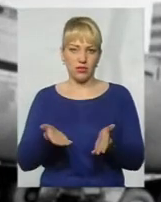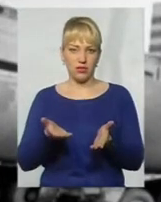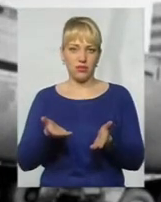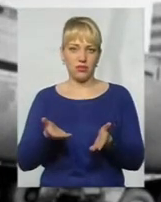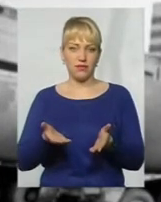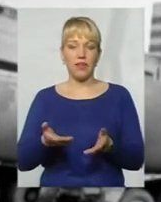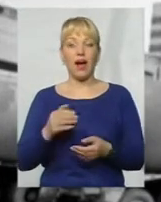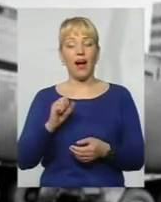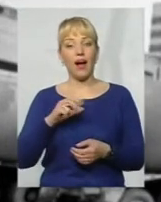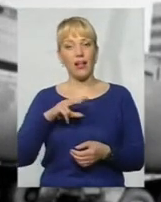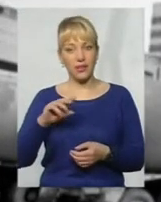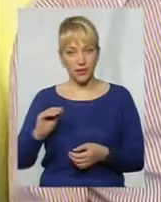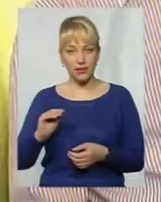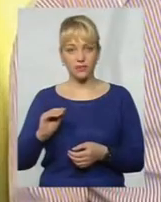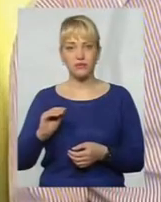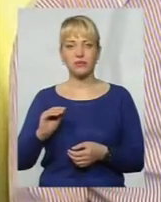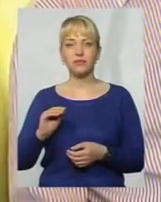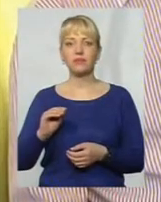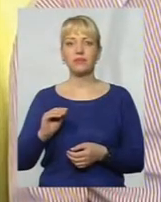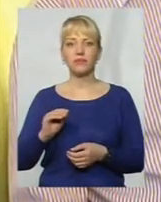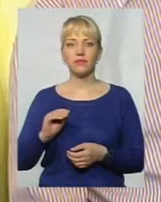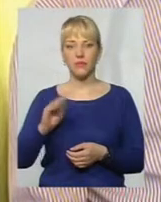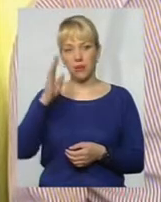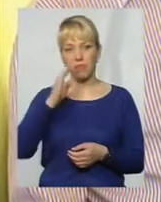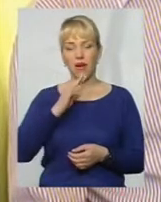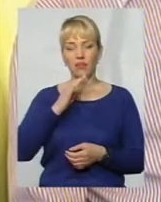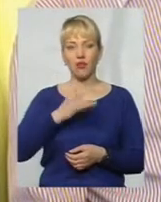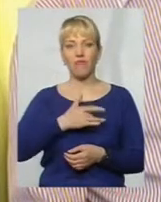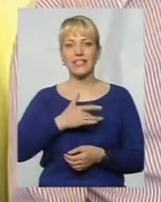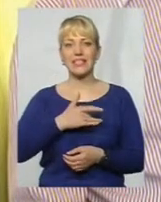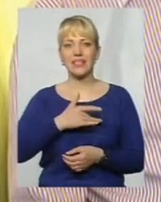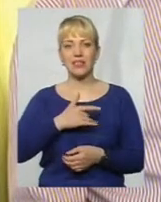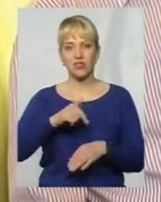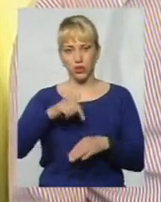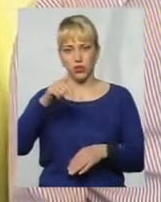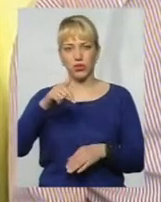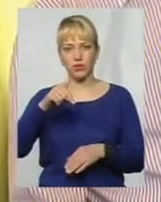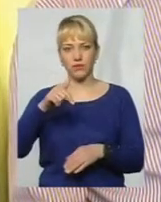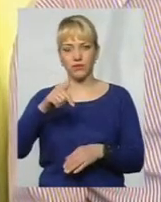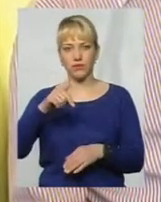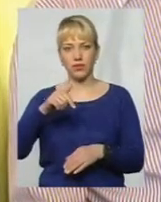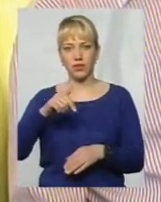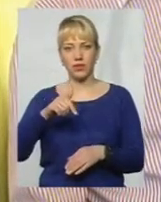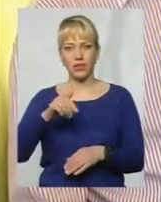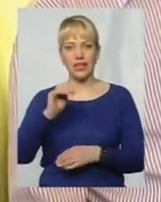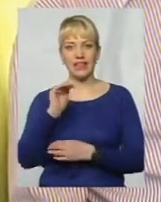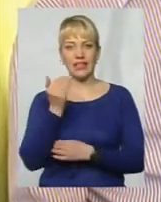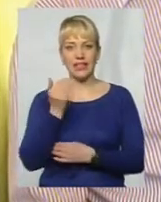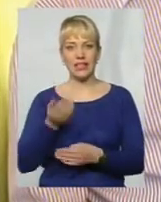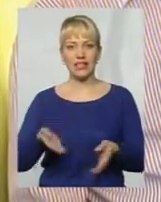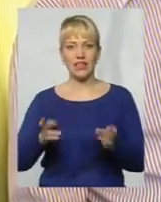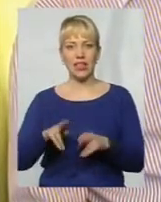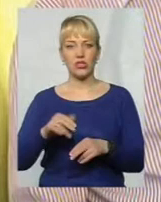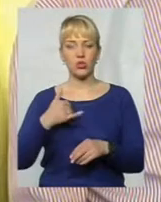Але батькове серце, як то, наверное, чує, дитина залишилася у нас в